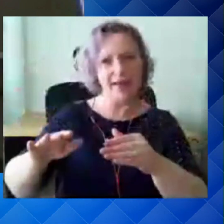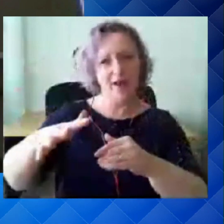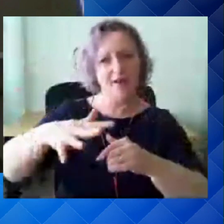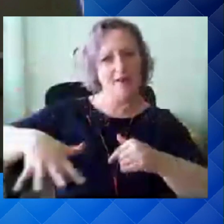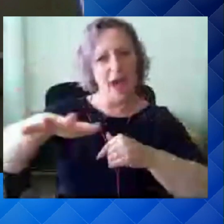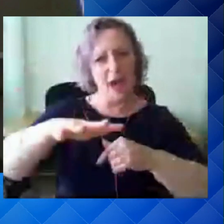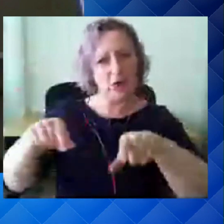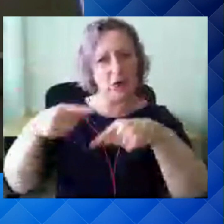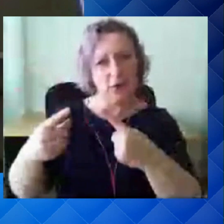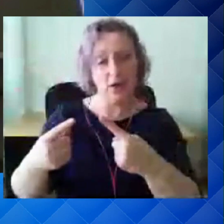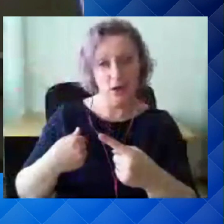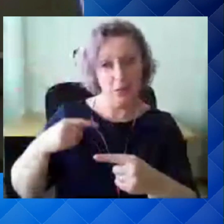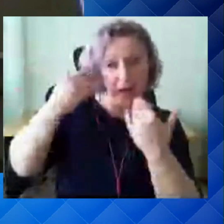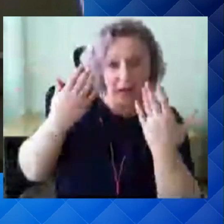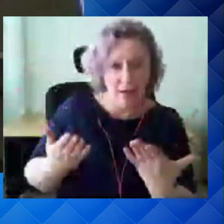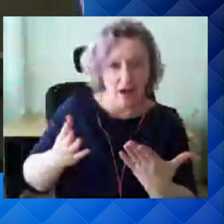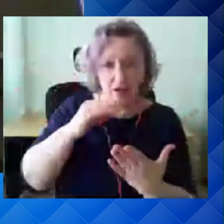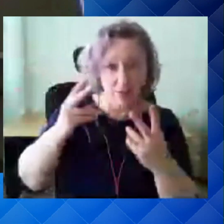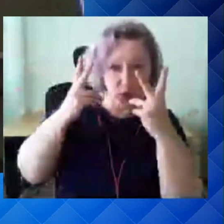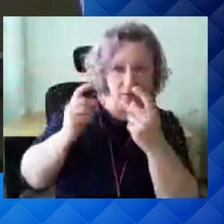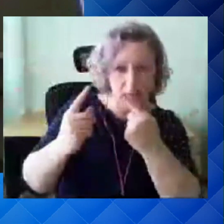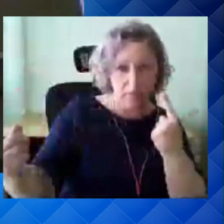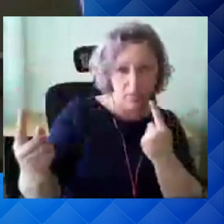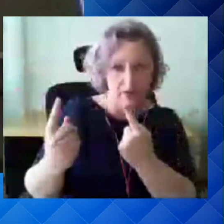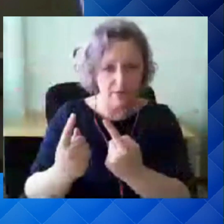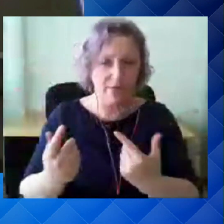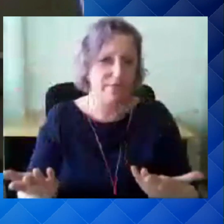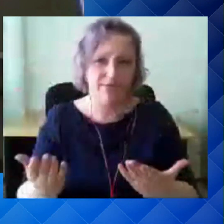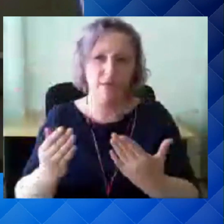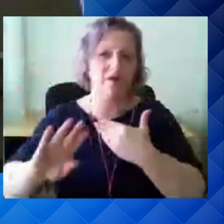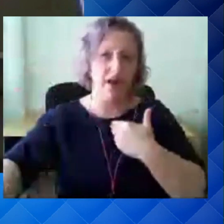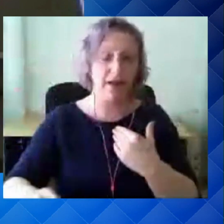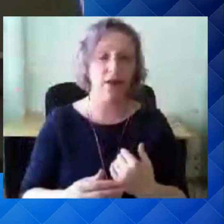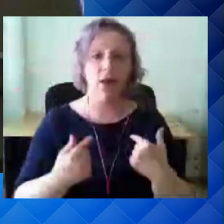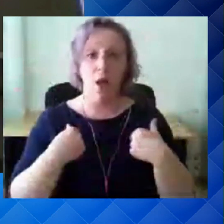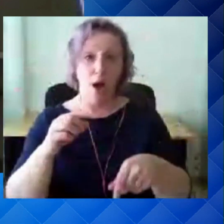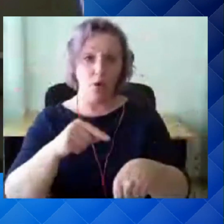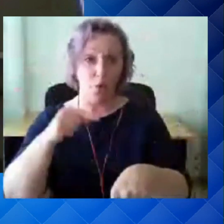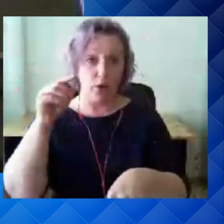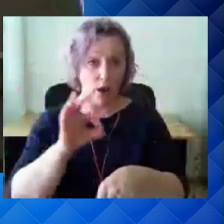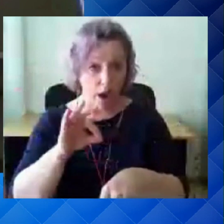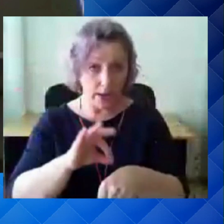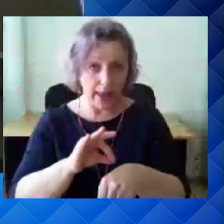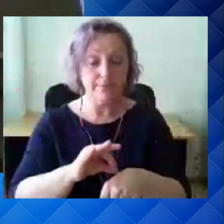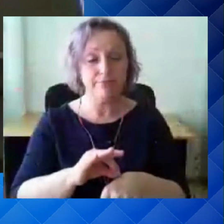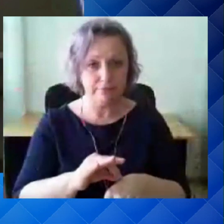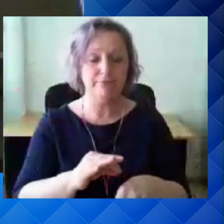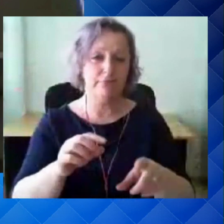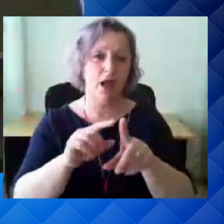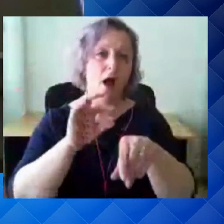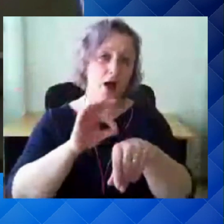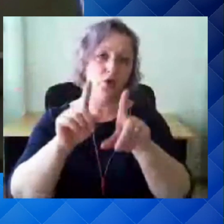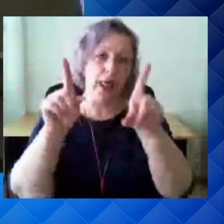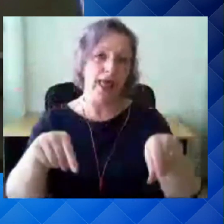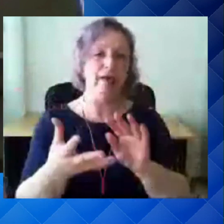et saan seal turvaliselt distantsi hoida. Ja haigussümptomitega ma jään kas haiguslehele või teen kaug tööd ja teen